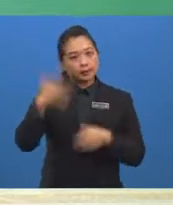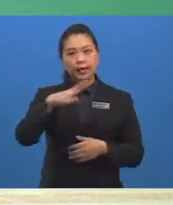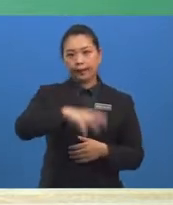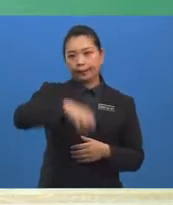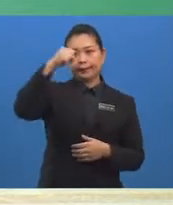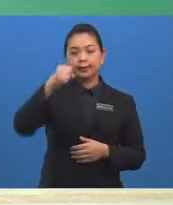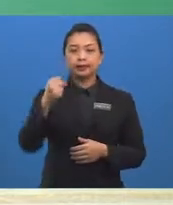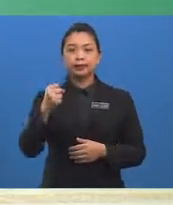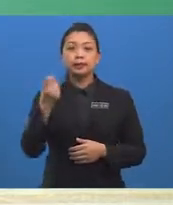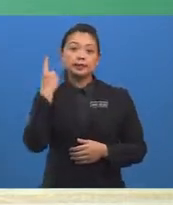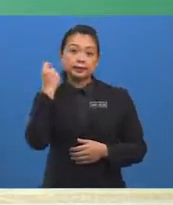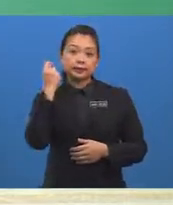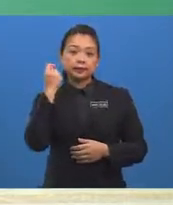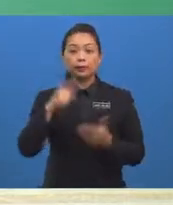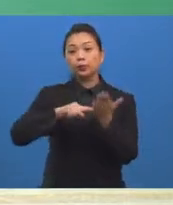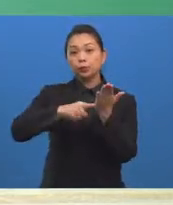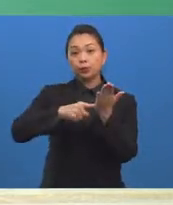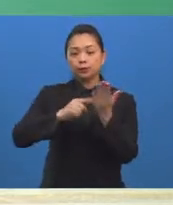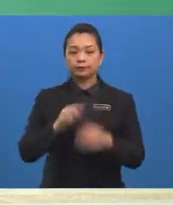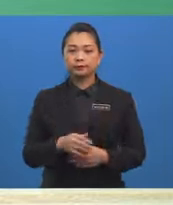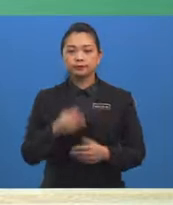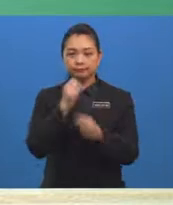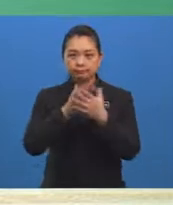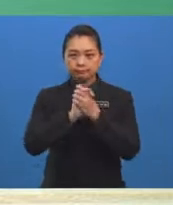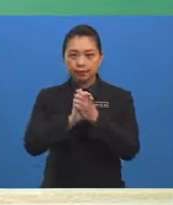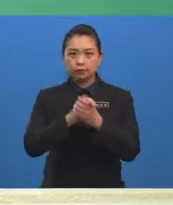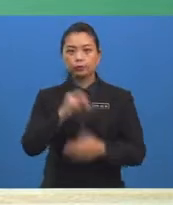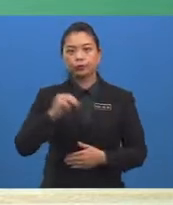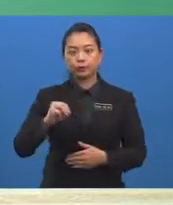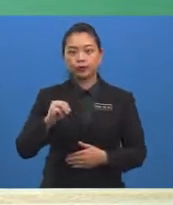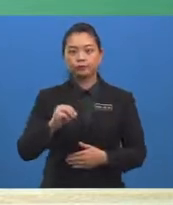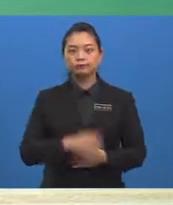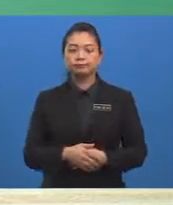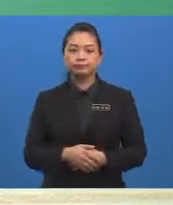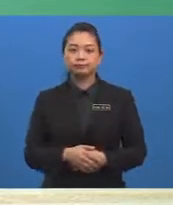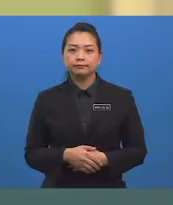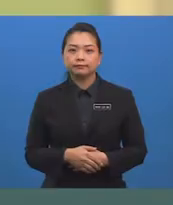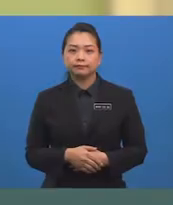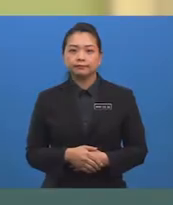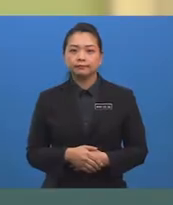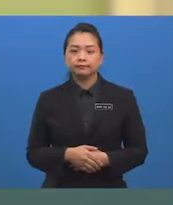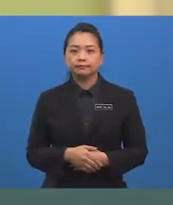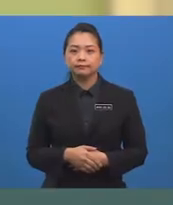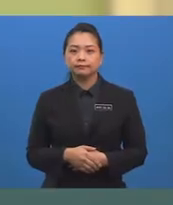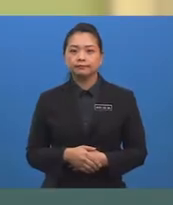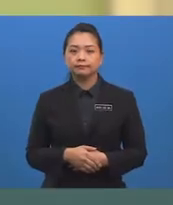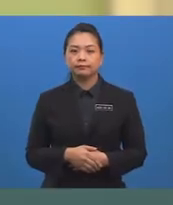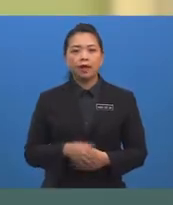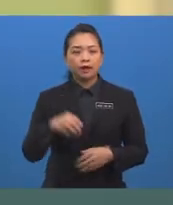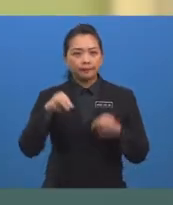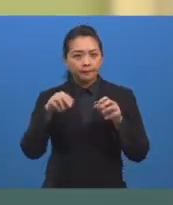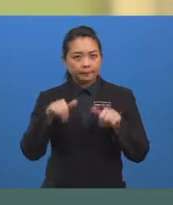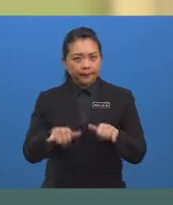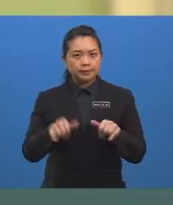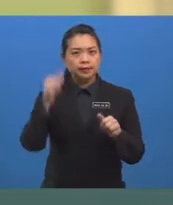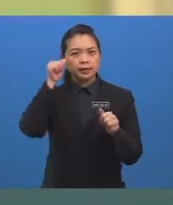Bagus murid-murid kerana dapat memberikan jawapan dengan tepat Murid-murid, masih ingatkah